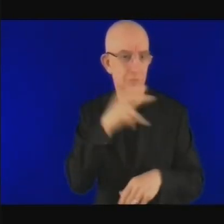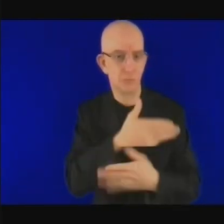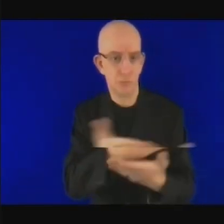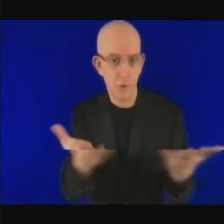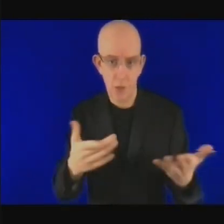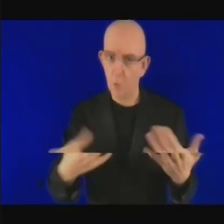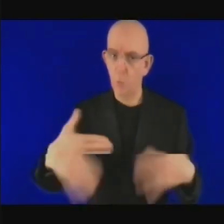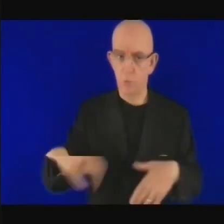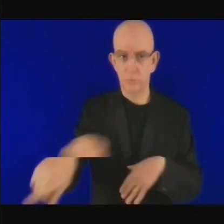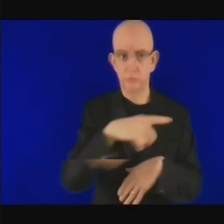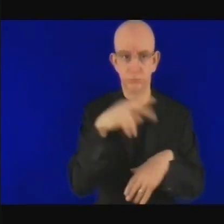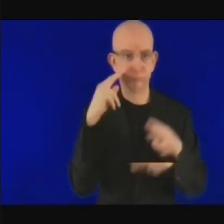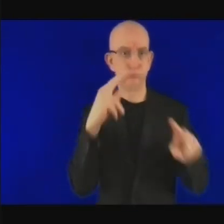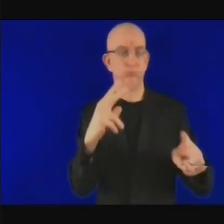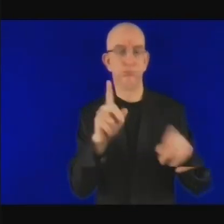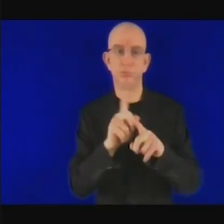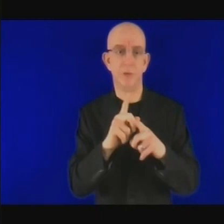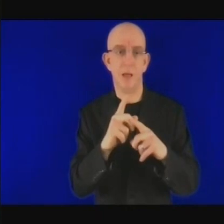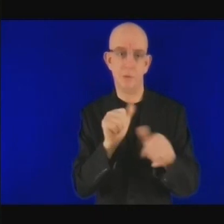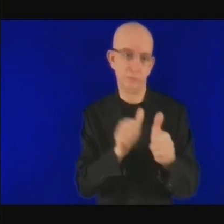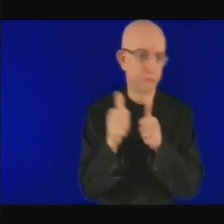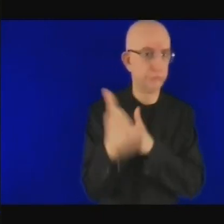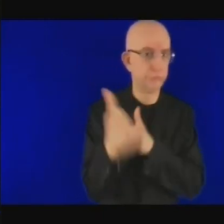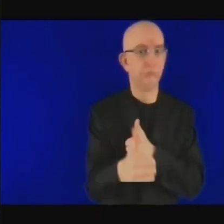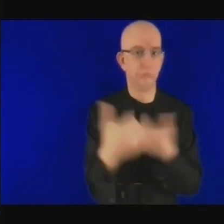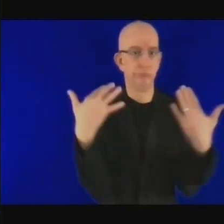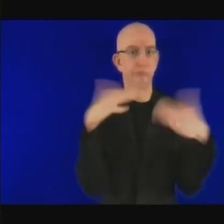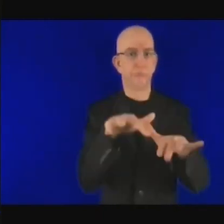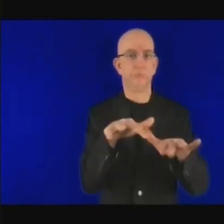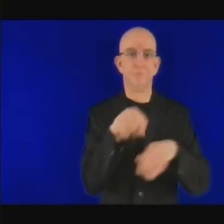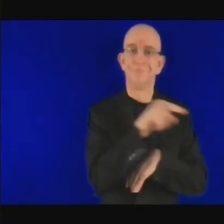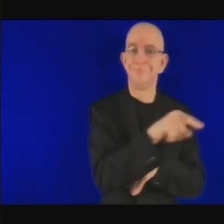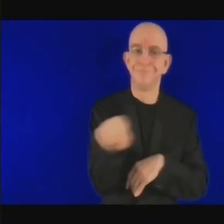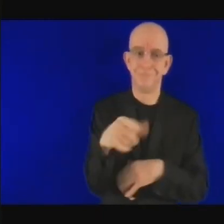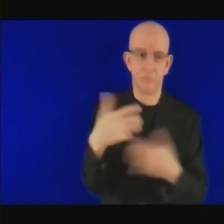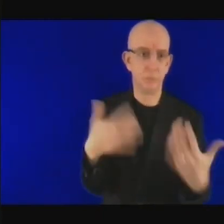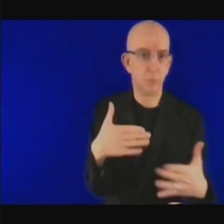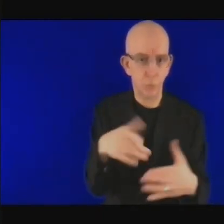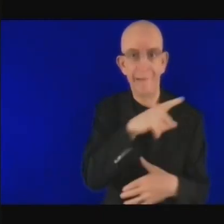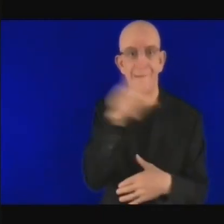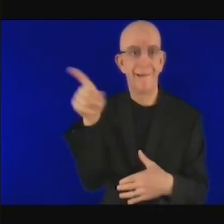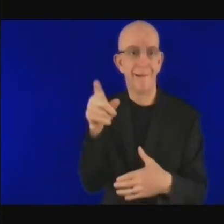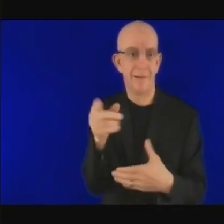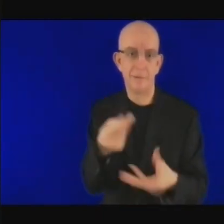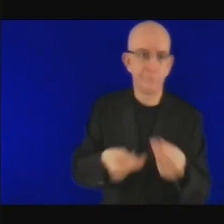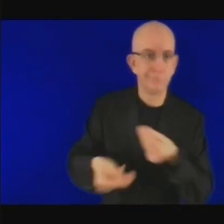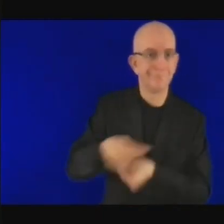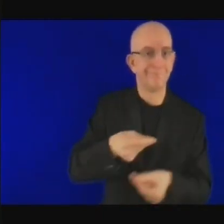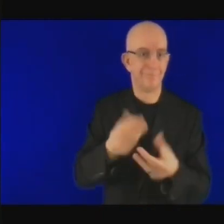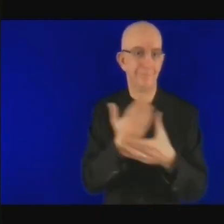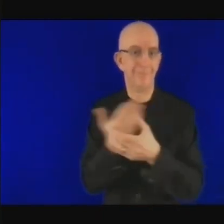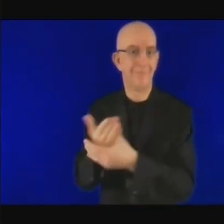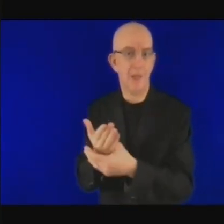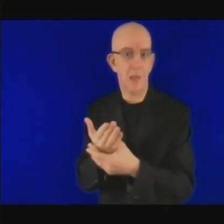et cette banque a décidé d'agir presque toute seule